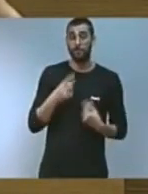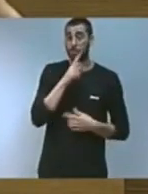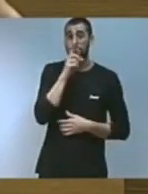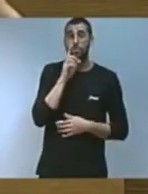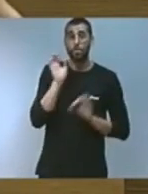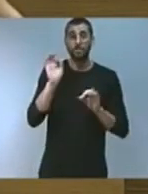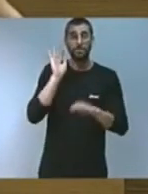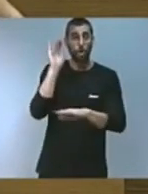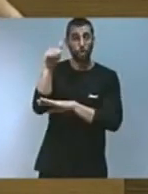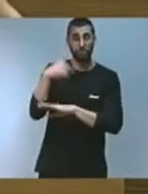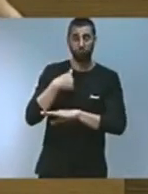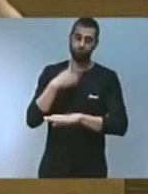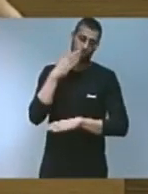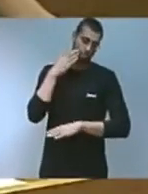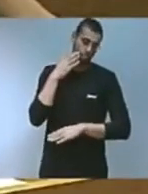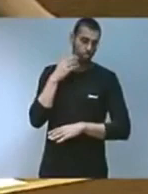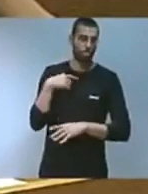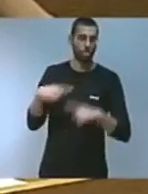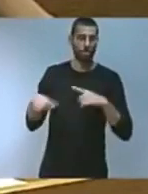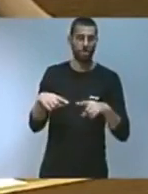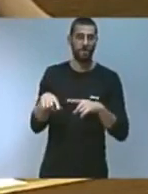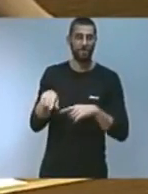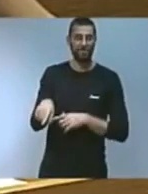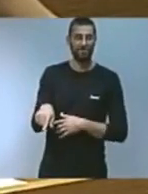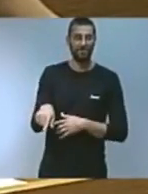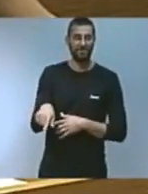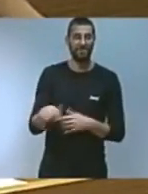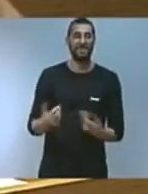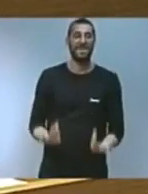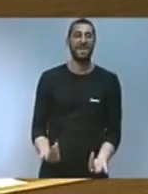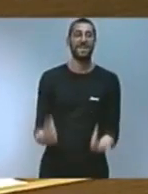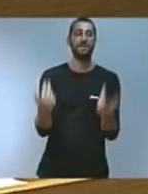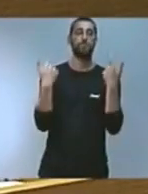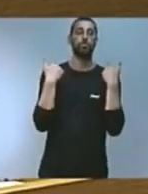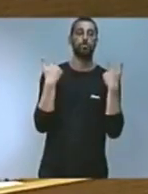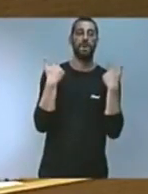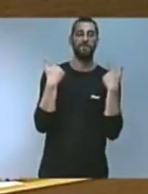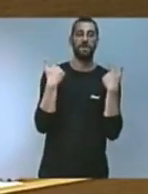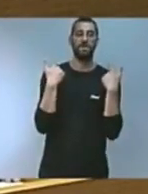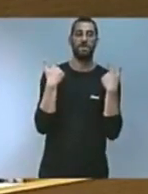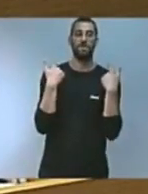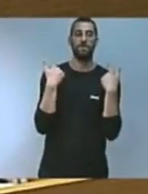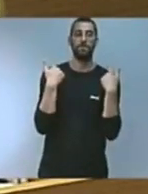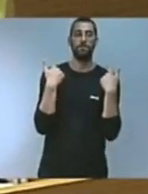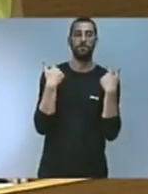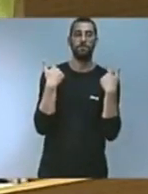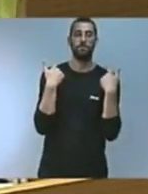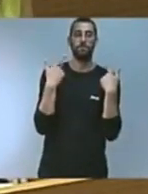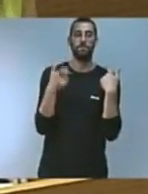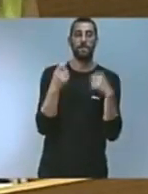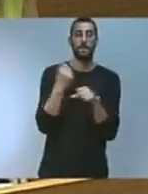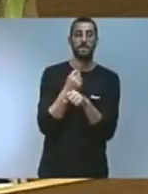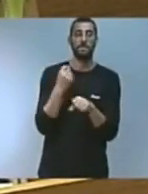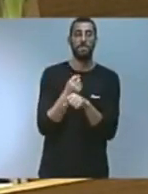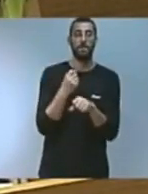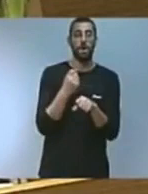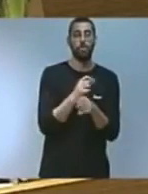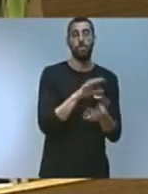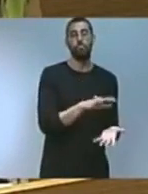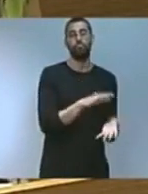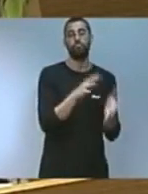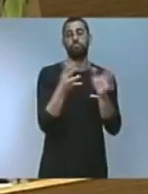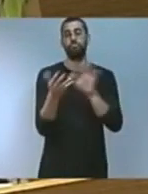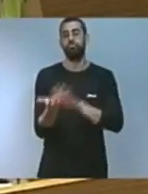que tinc l'honor de dirigir té la responsabilitat de canalitzar i fer efectiva eixa tasca d'implicació